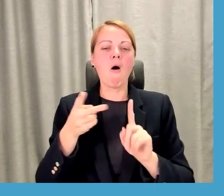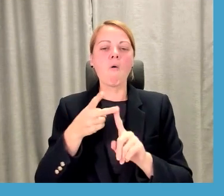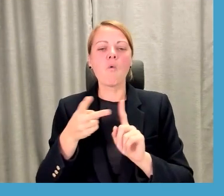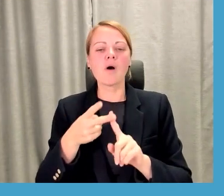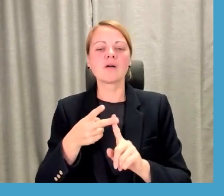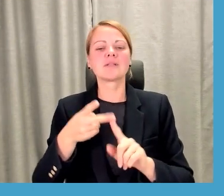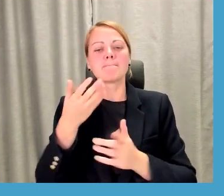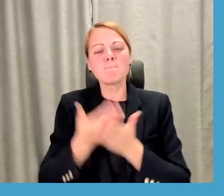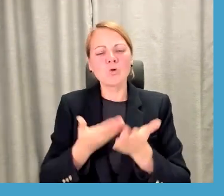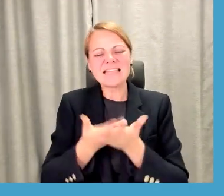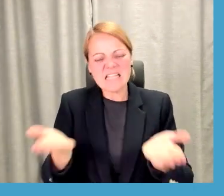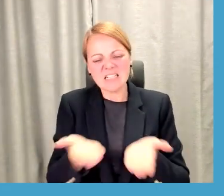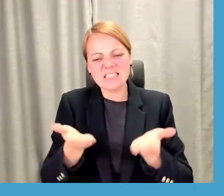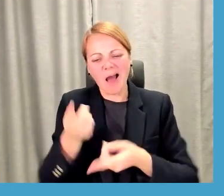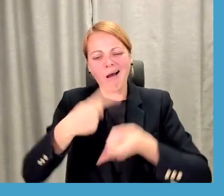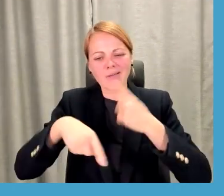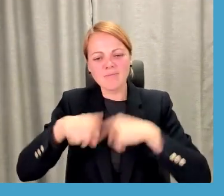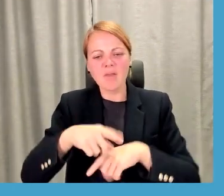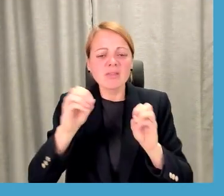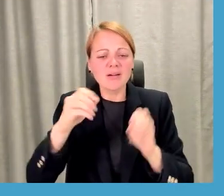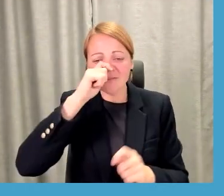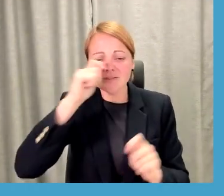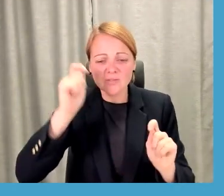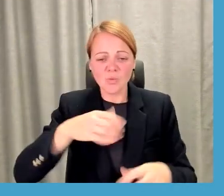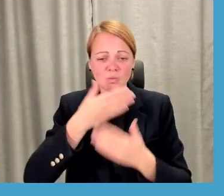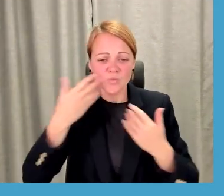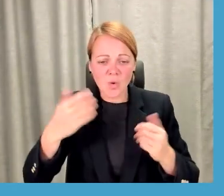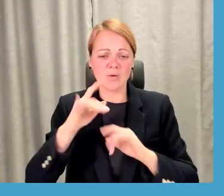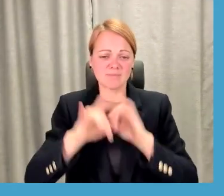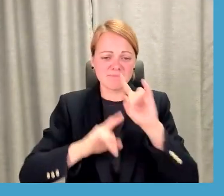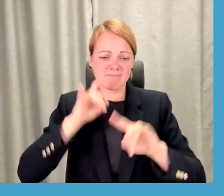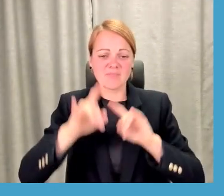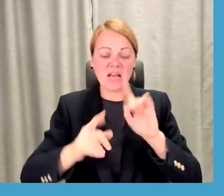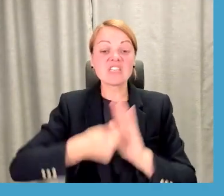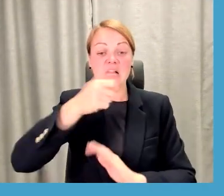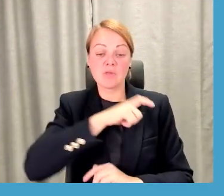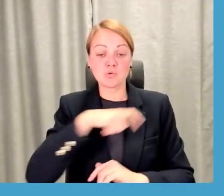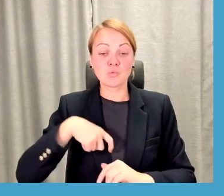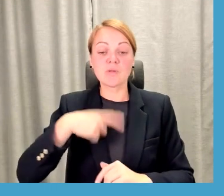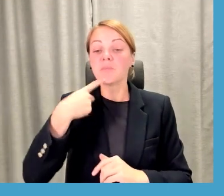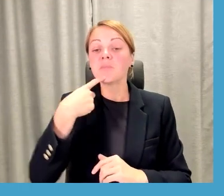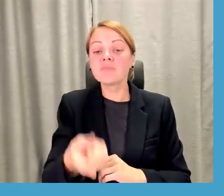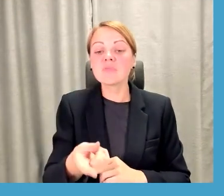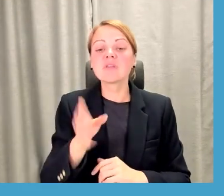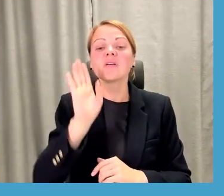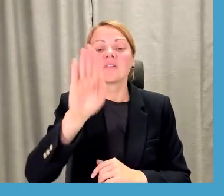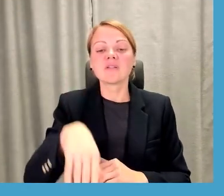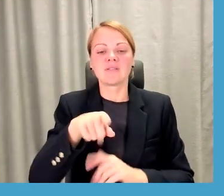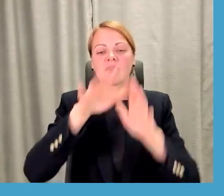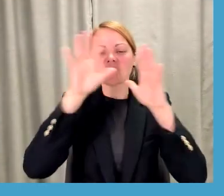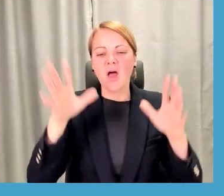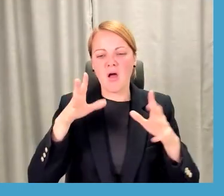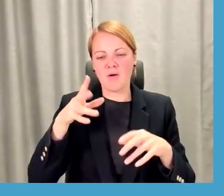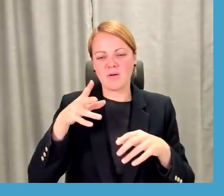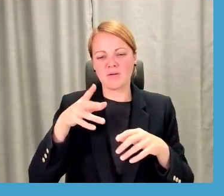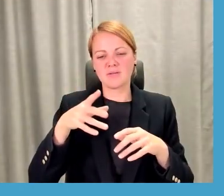atgriezties un pateikt, ka nekas jau nav zaudēts, jo vislabākais, studentam vairs pateikt, tomēr pateikt, nu, nav jau tev tik daudz pabeidz,